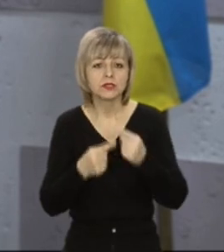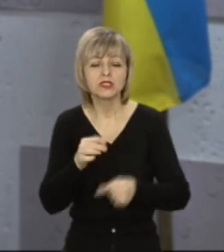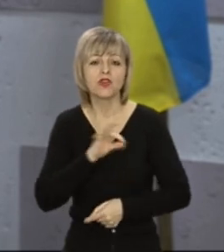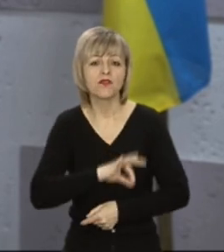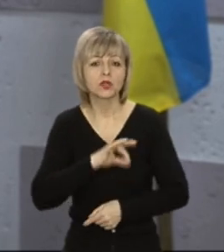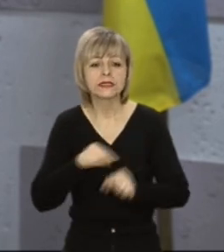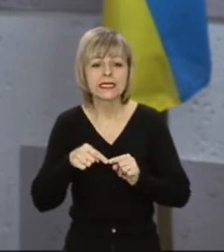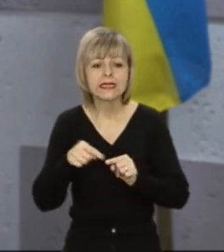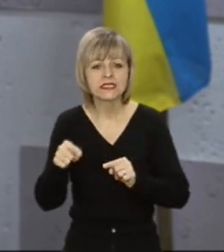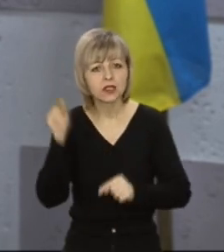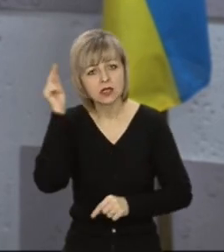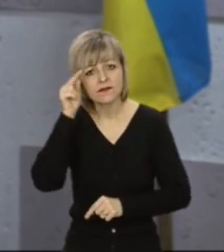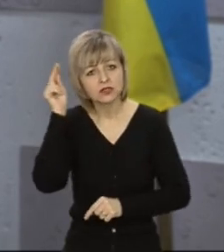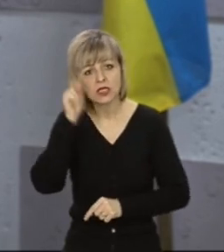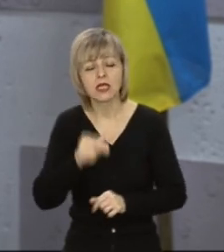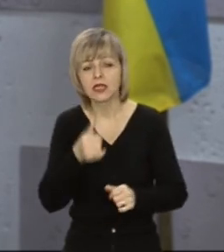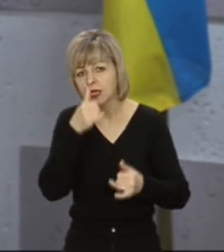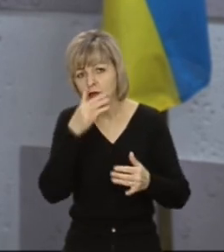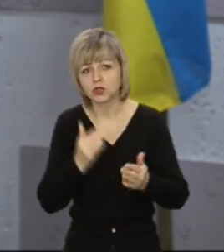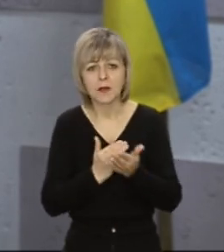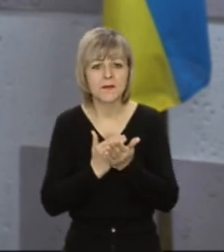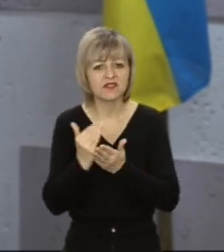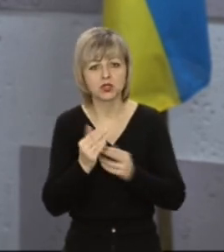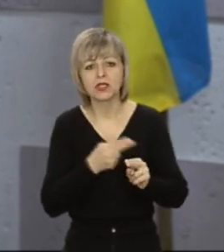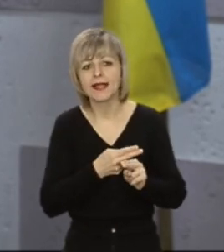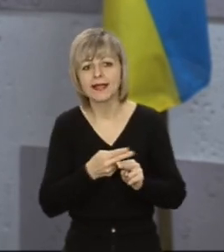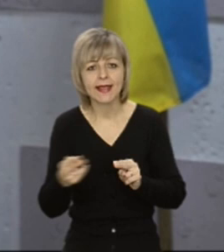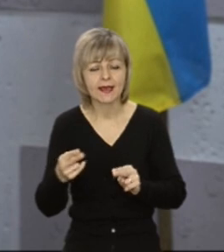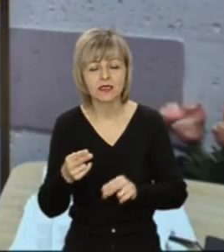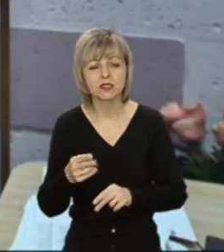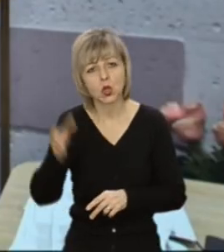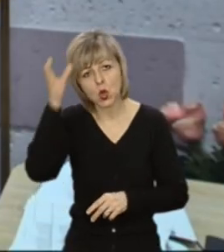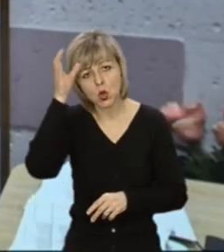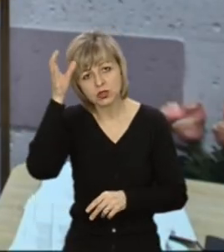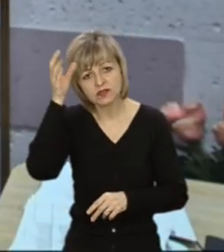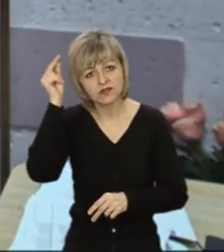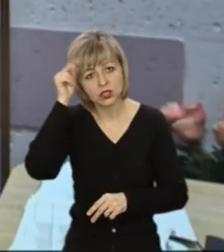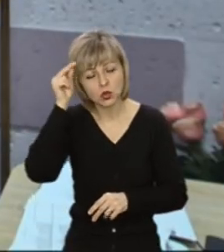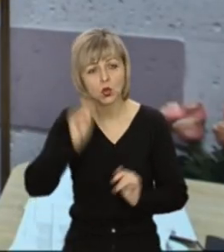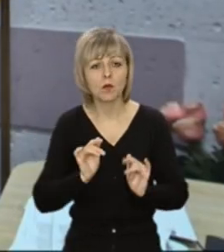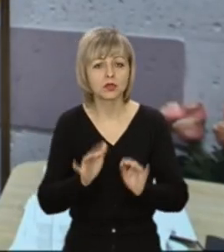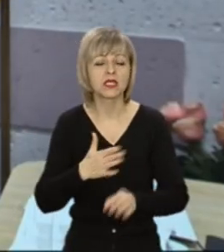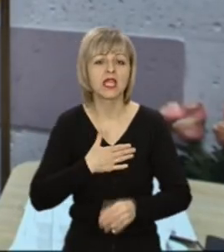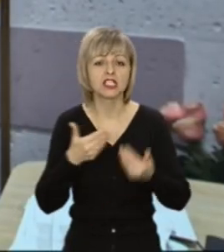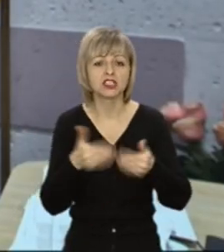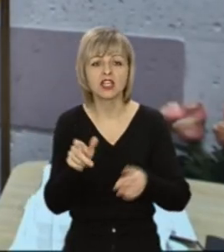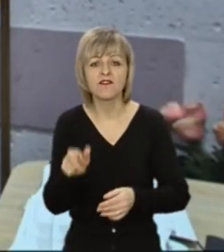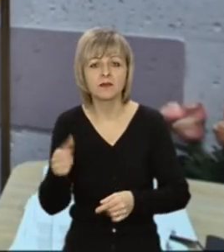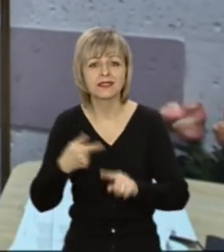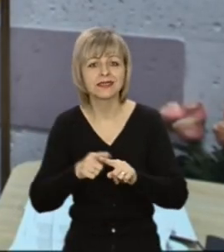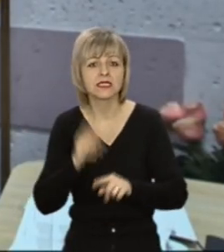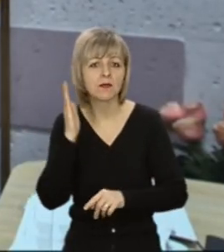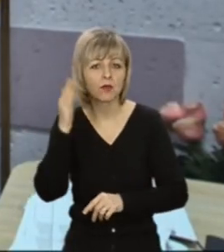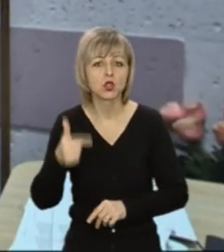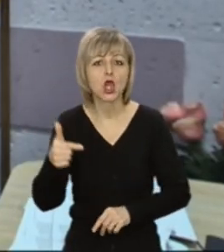використання дистанційного навчання не може підвищувати якість освітнього процесу. Наші випускники сьогодні – це майбутні